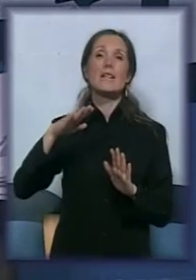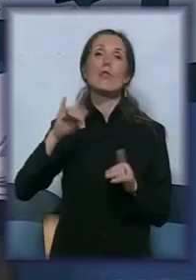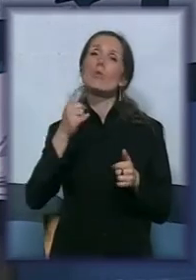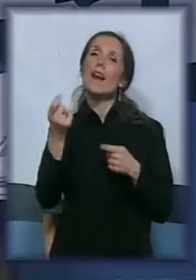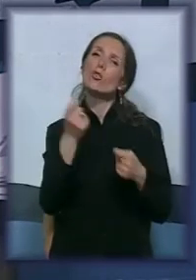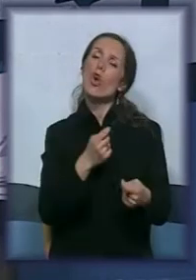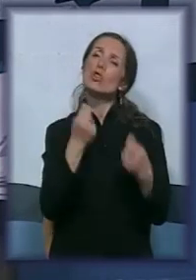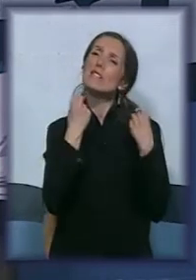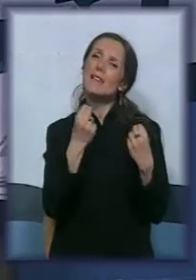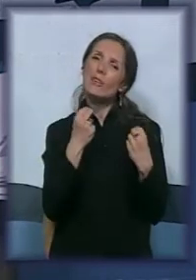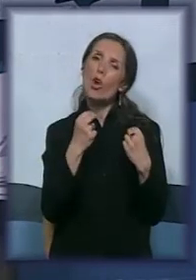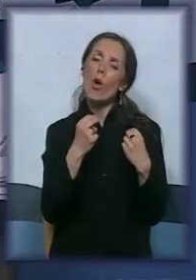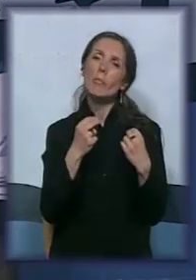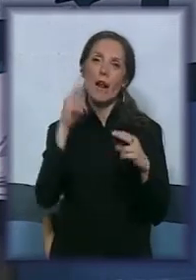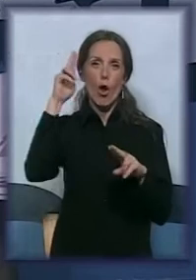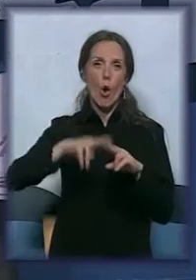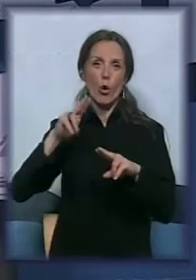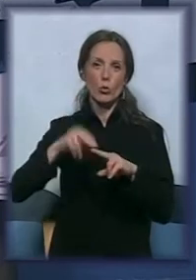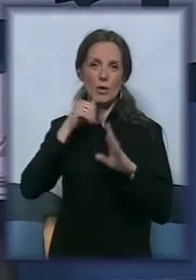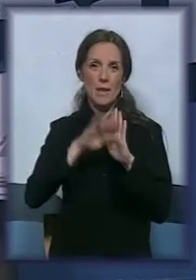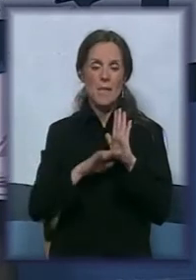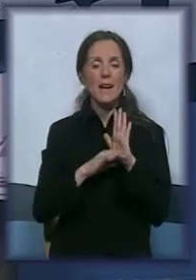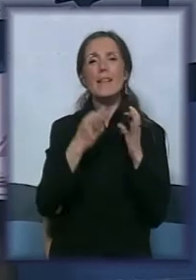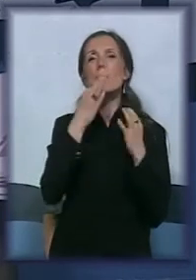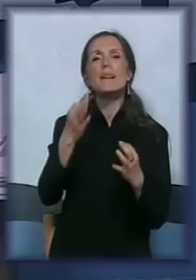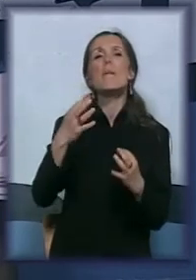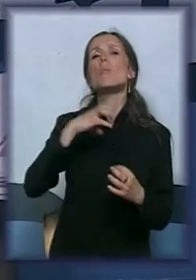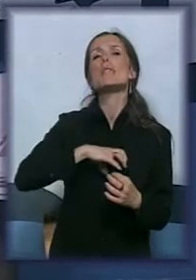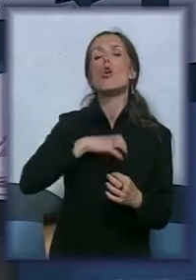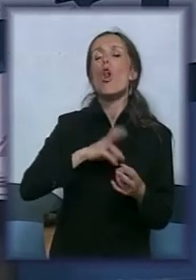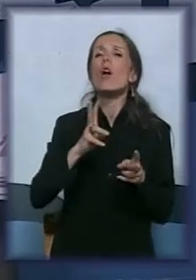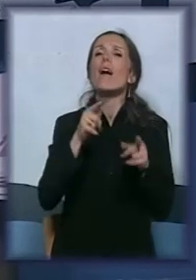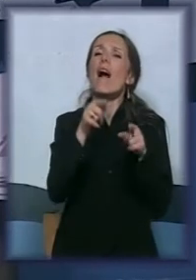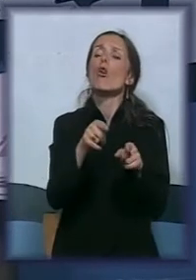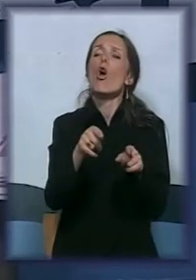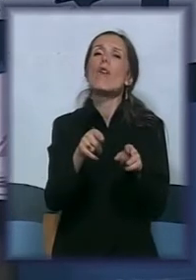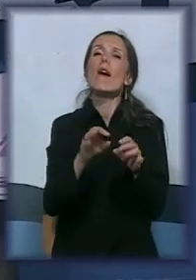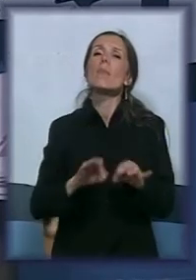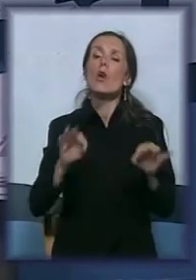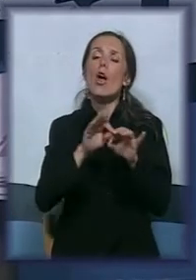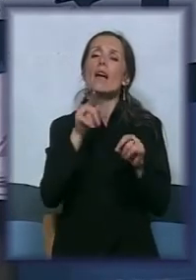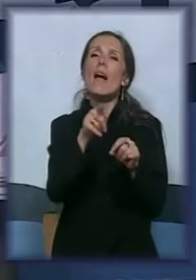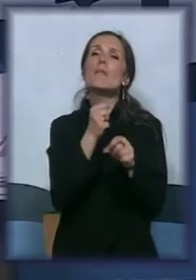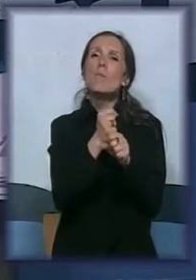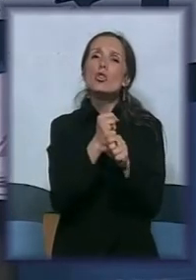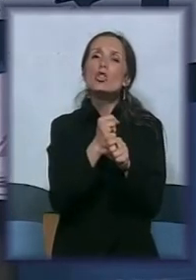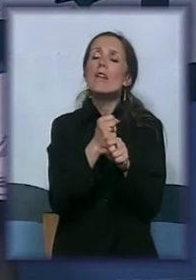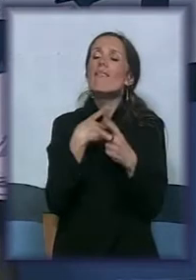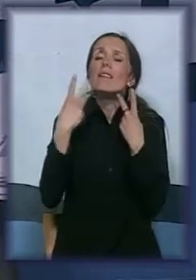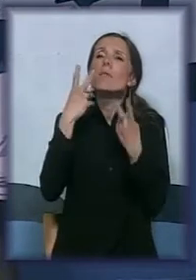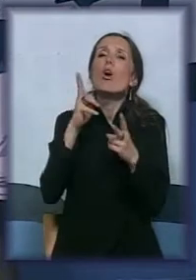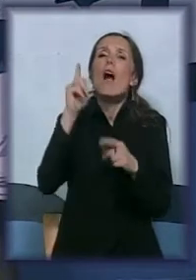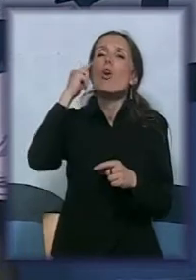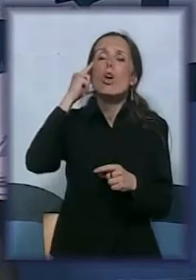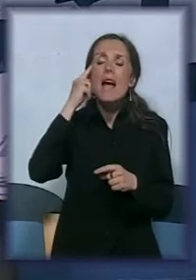mere. Da čujemo psihologa. Na koji način je ovaj program podržan? Dakle, kako razmišlja psiholog škole i zašto je